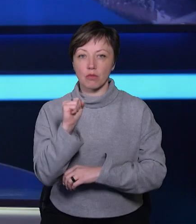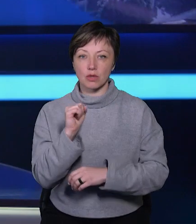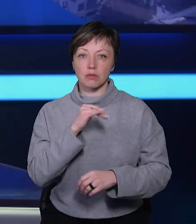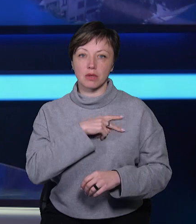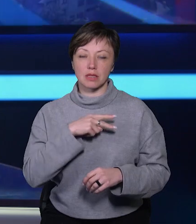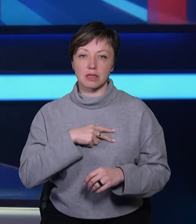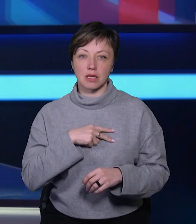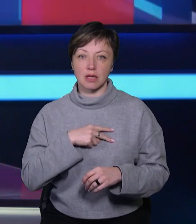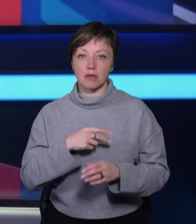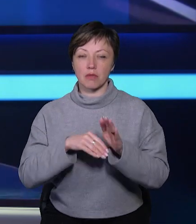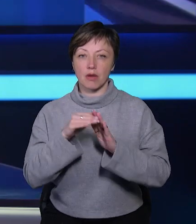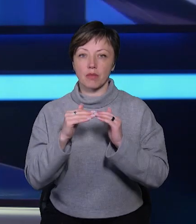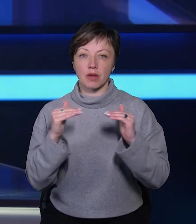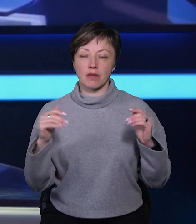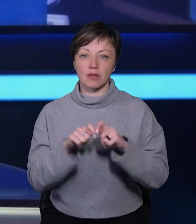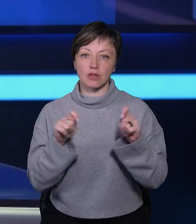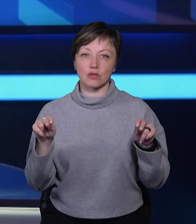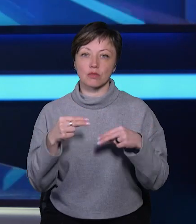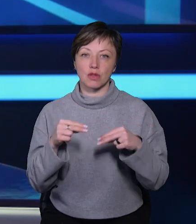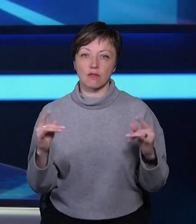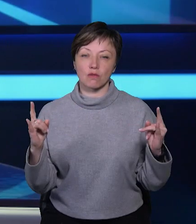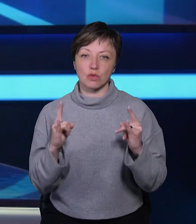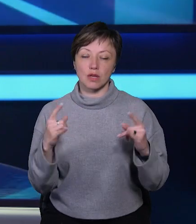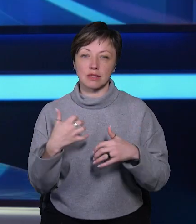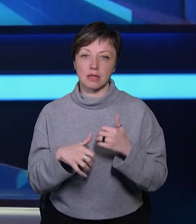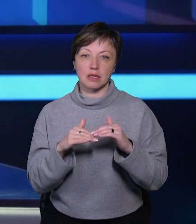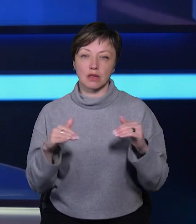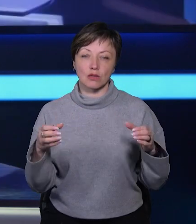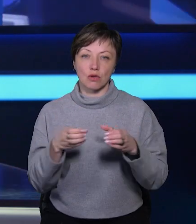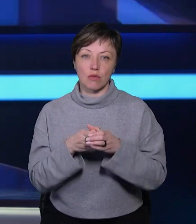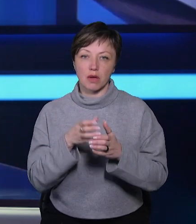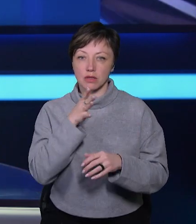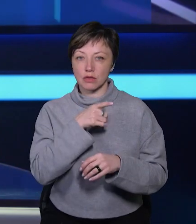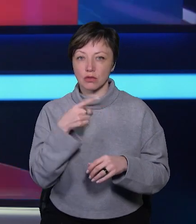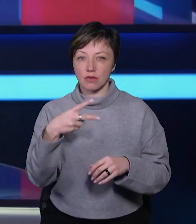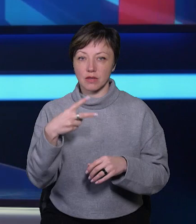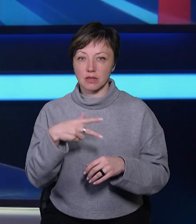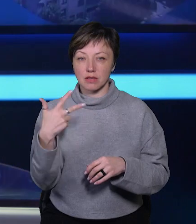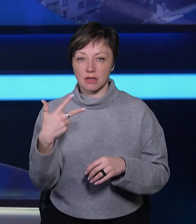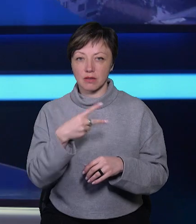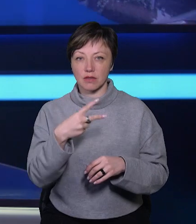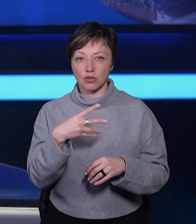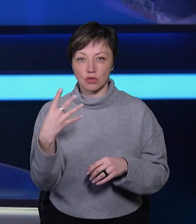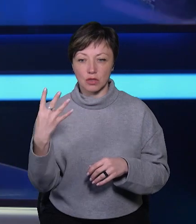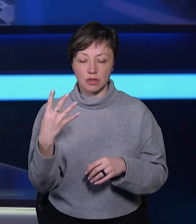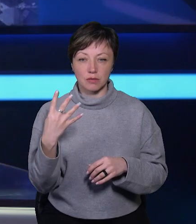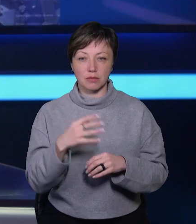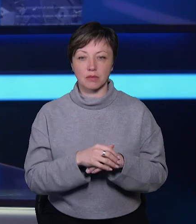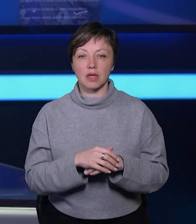та призерів преміум ліги відкритого чемпіонату з футзалу серед дитячих команд сезону 2023-2024.